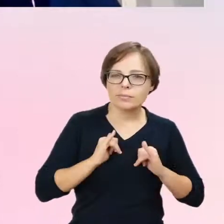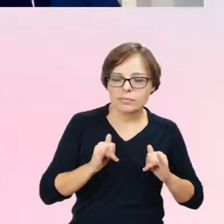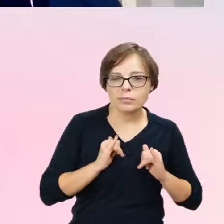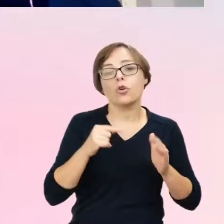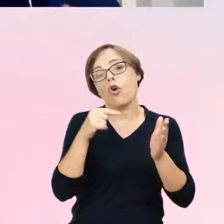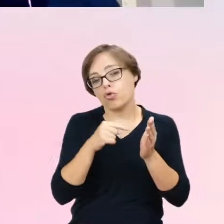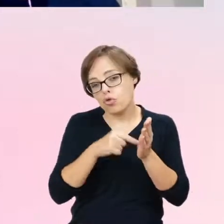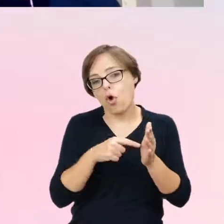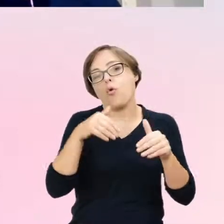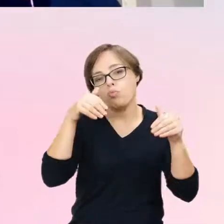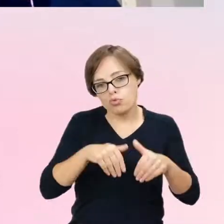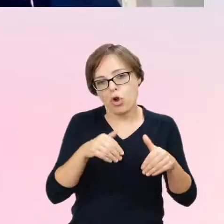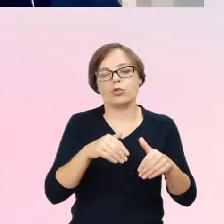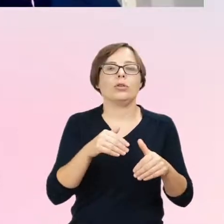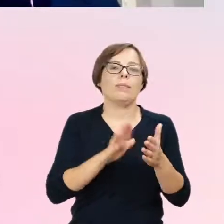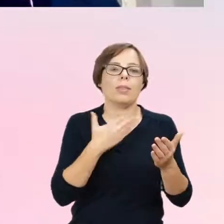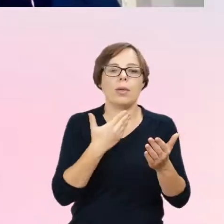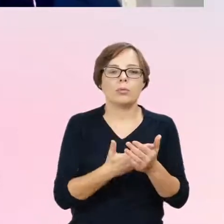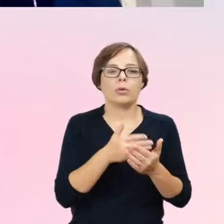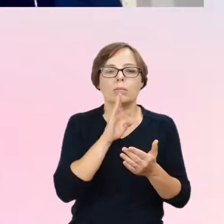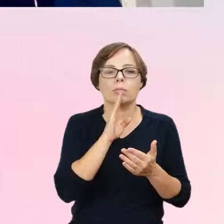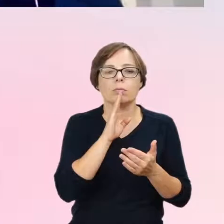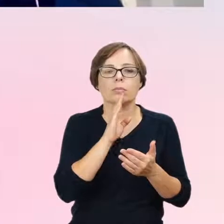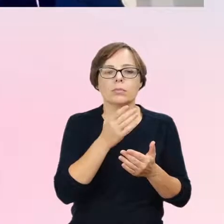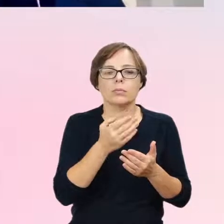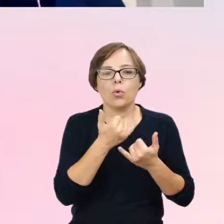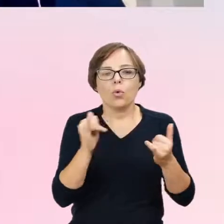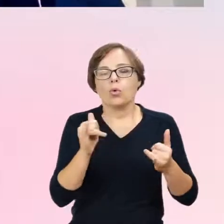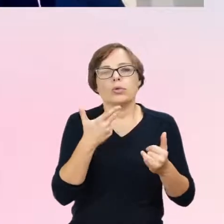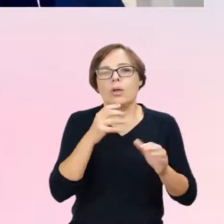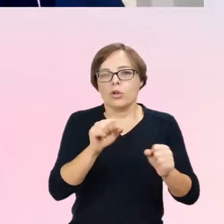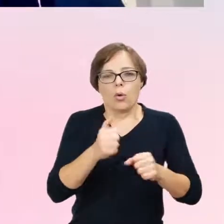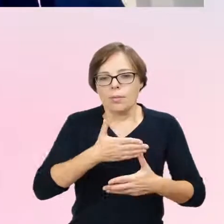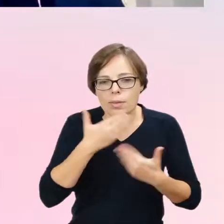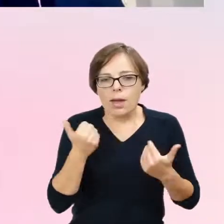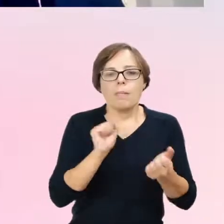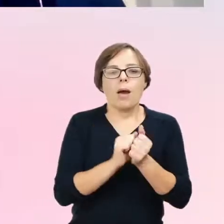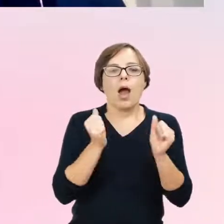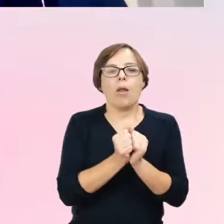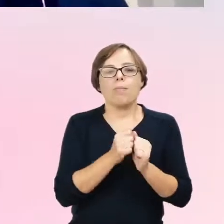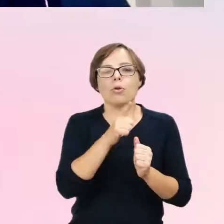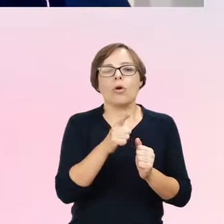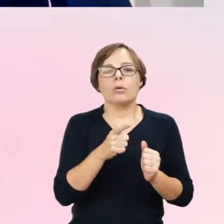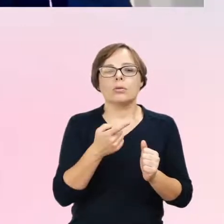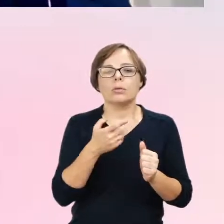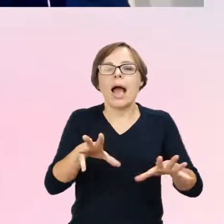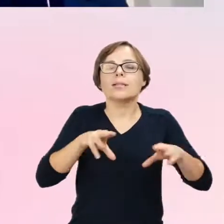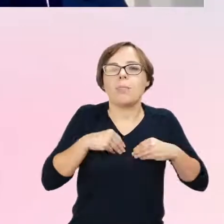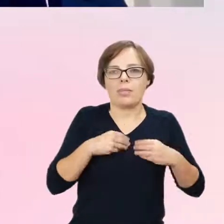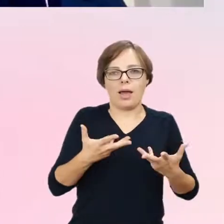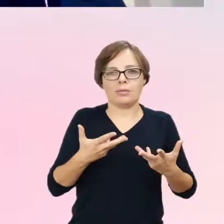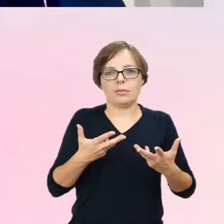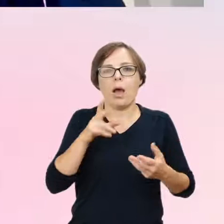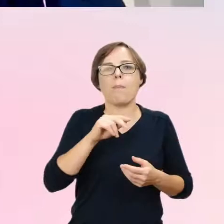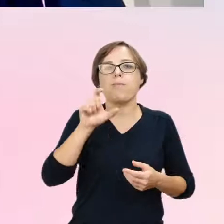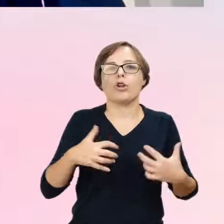psychopatologicznej, ale też brak akceptacji płci biologicznej. Jak będą toczyć się